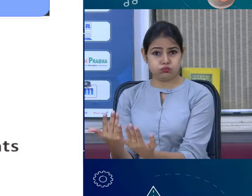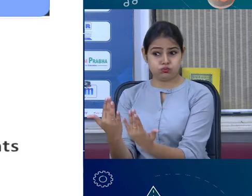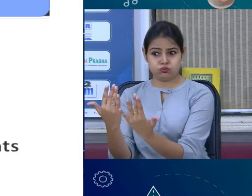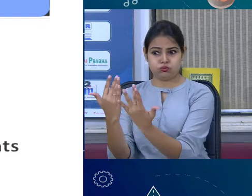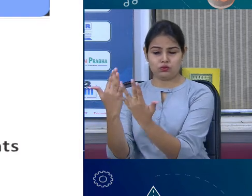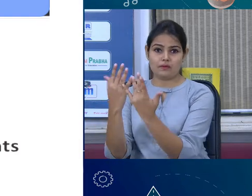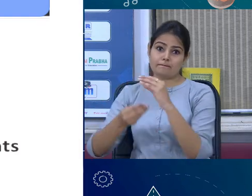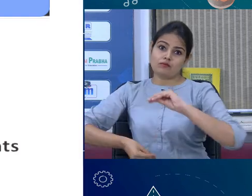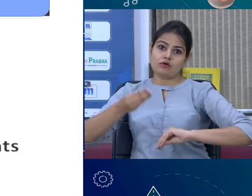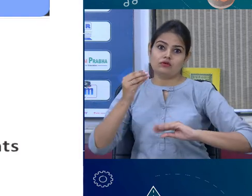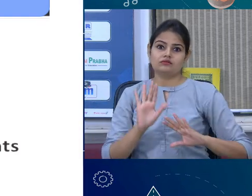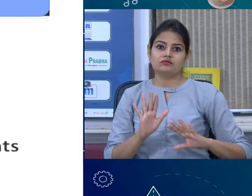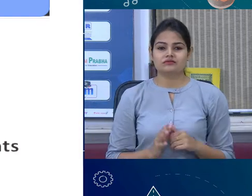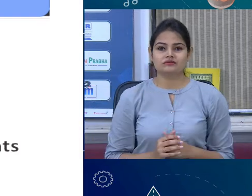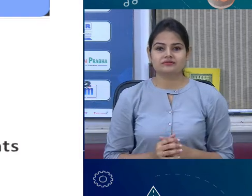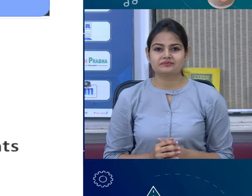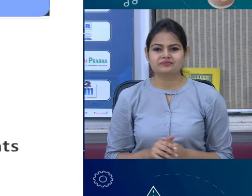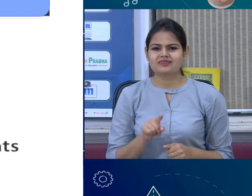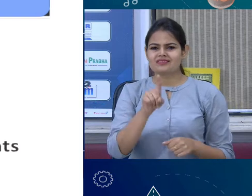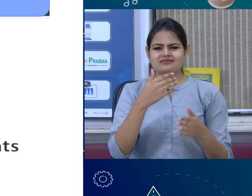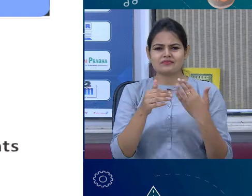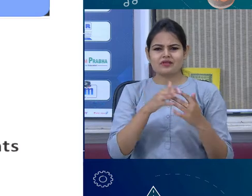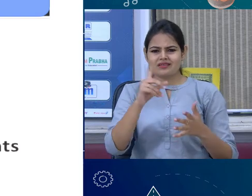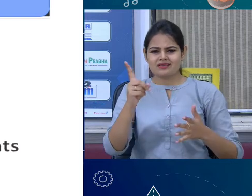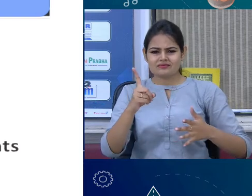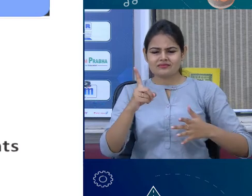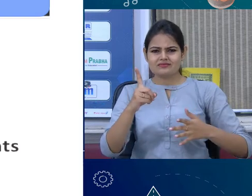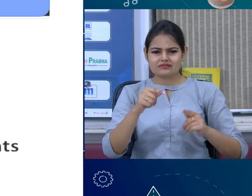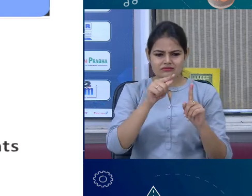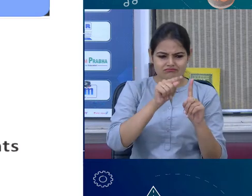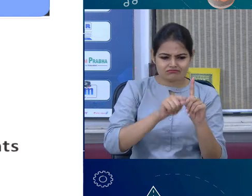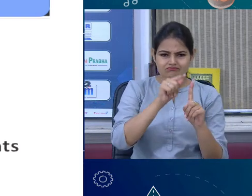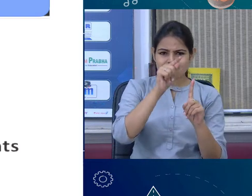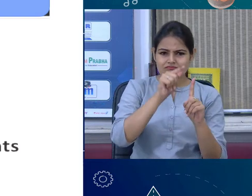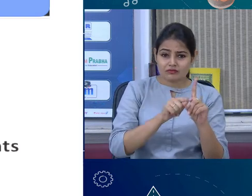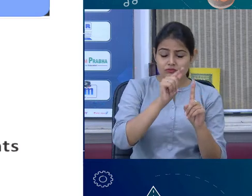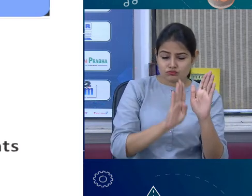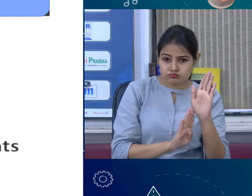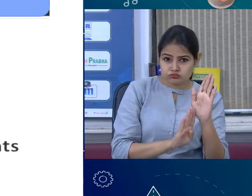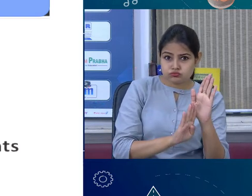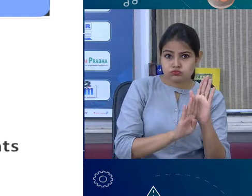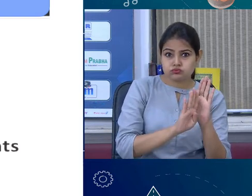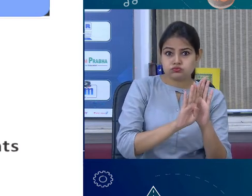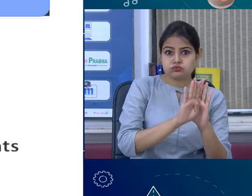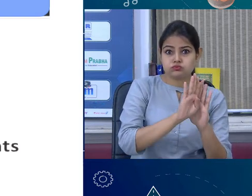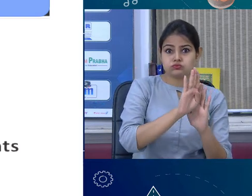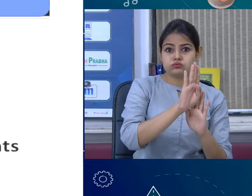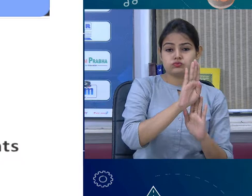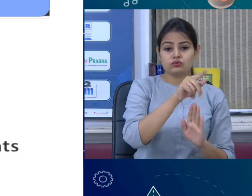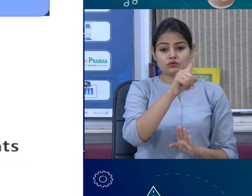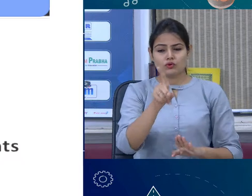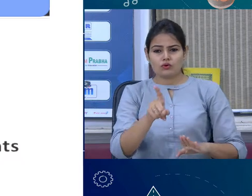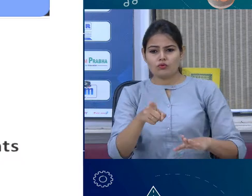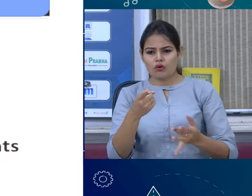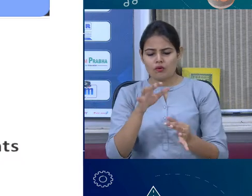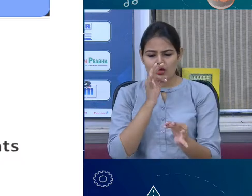you will get them only when you raise the temperature to a very high extent it's only a very high temperature they will start melting and eventually start